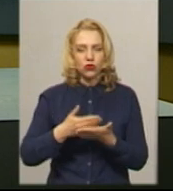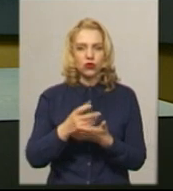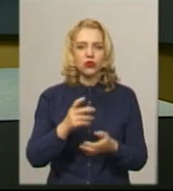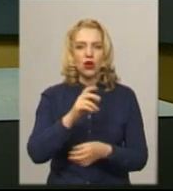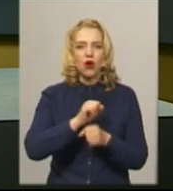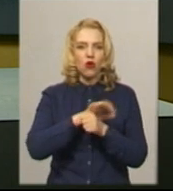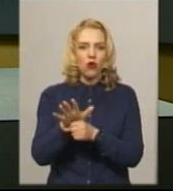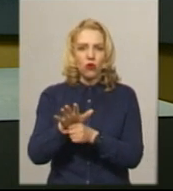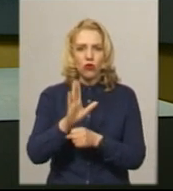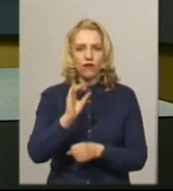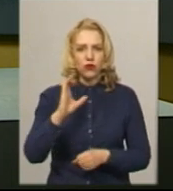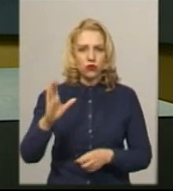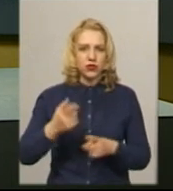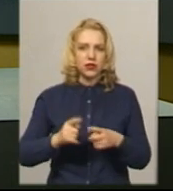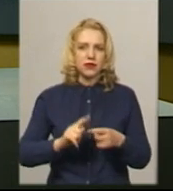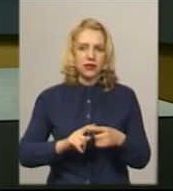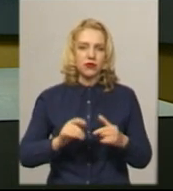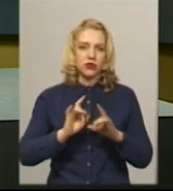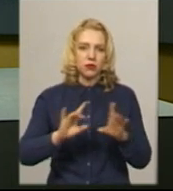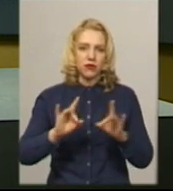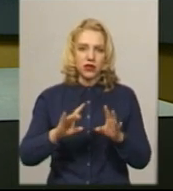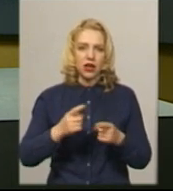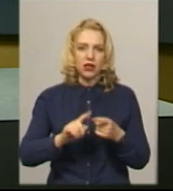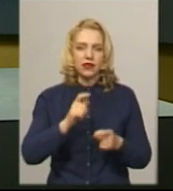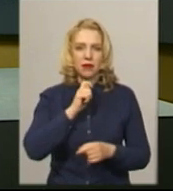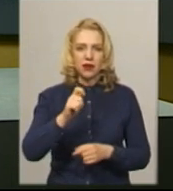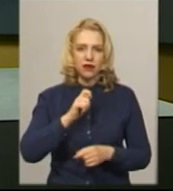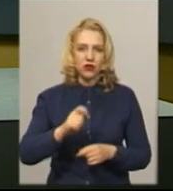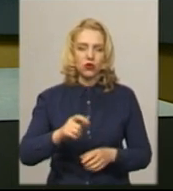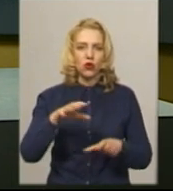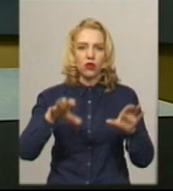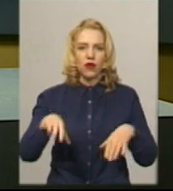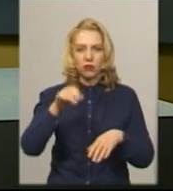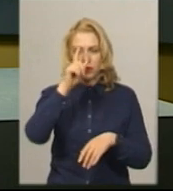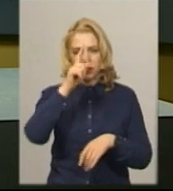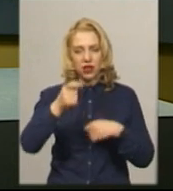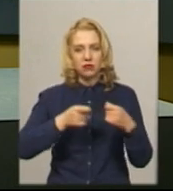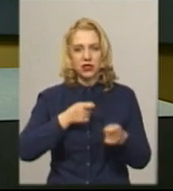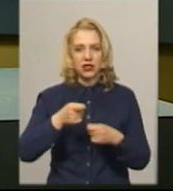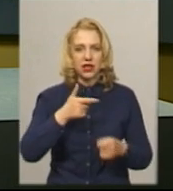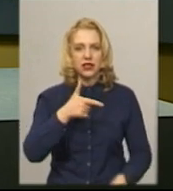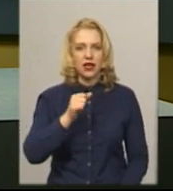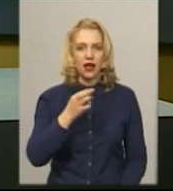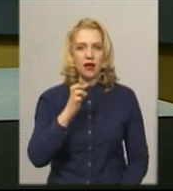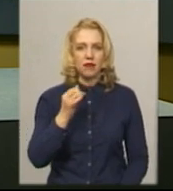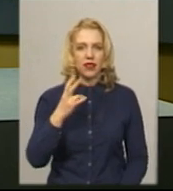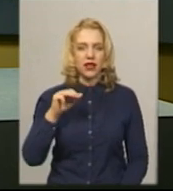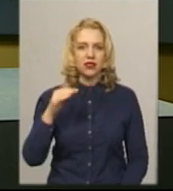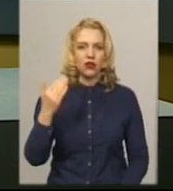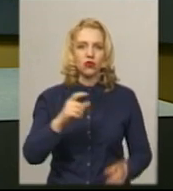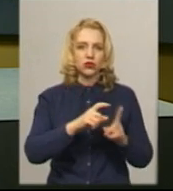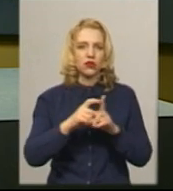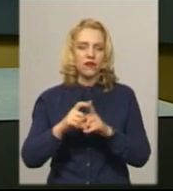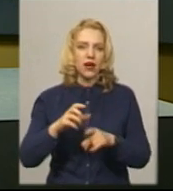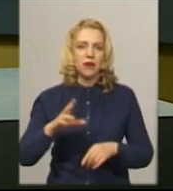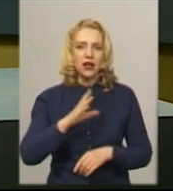аналізів у лабораторному центрі. Про це на брифінгу розповів голова Хмельницької облдержадміністрації Дмитро Габінет. За його словами,